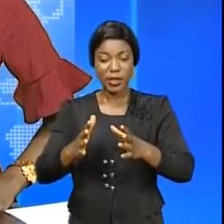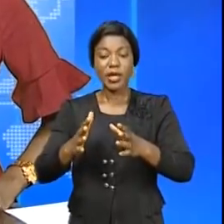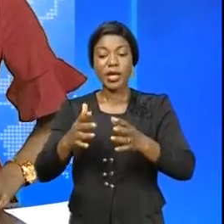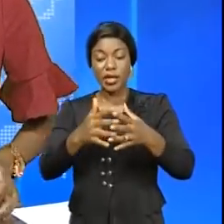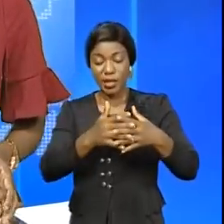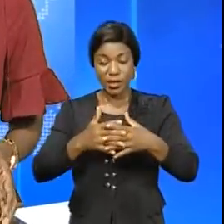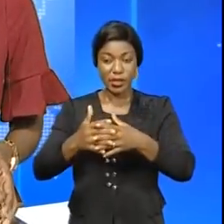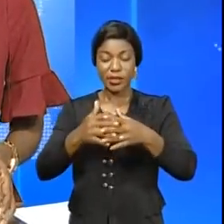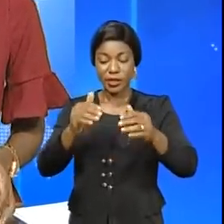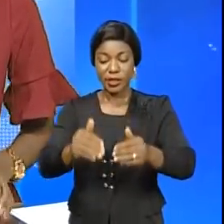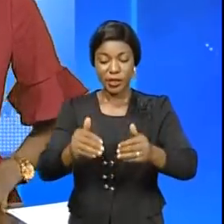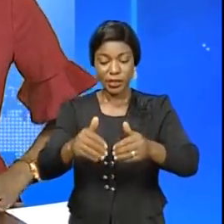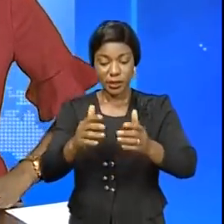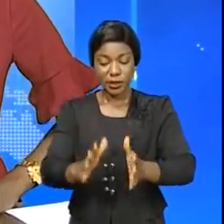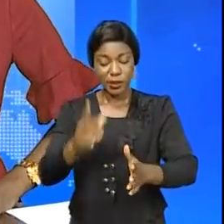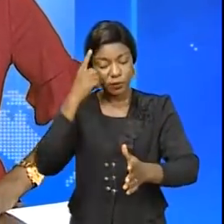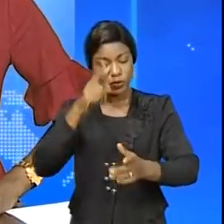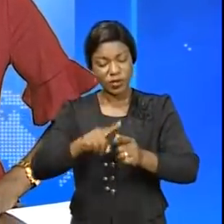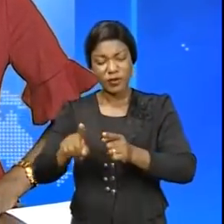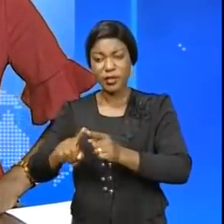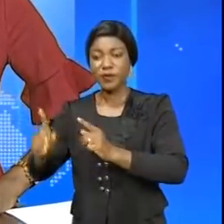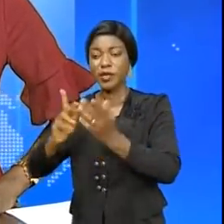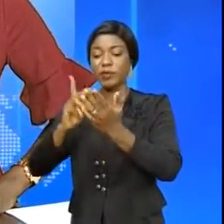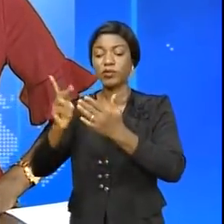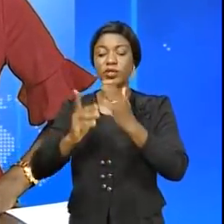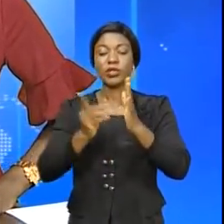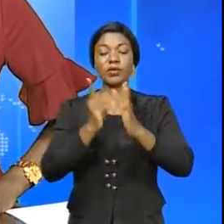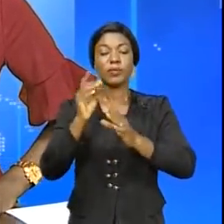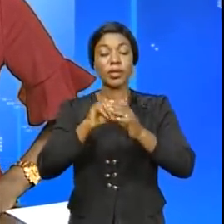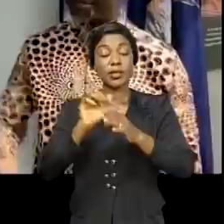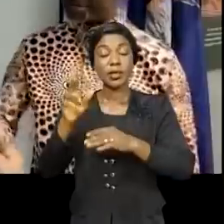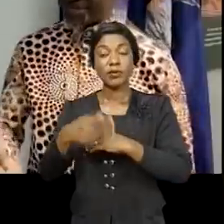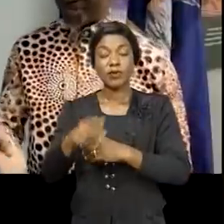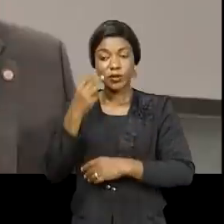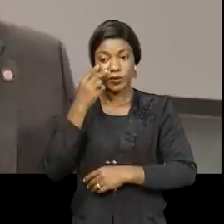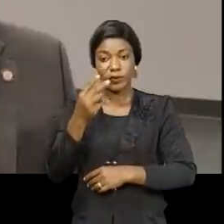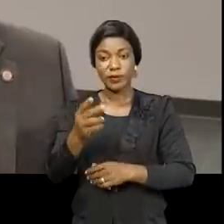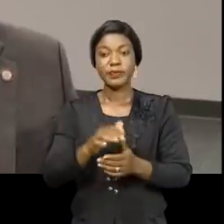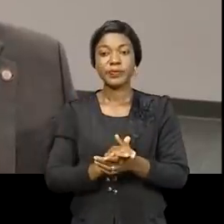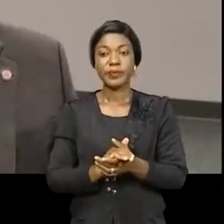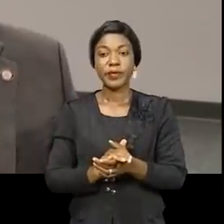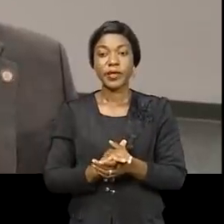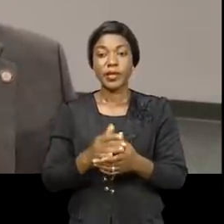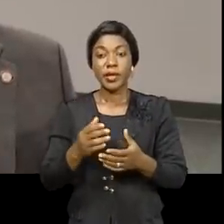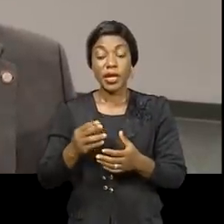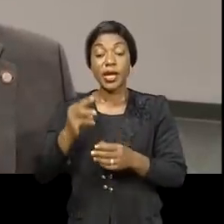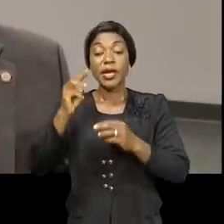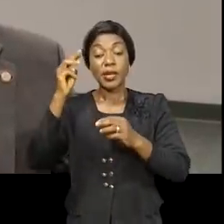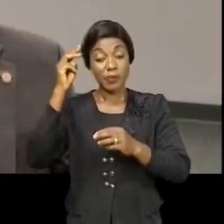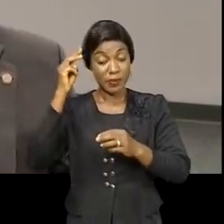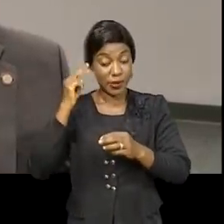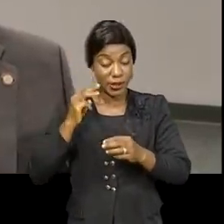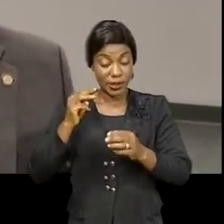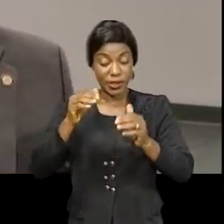York sur différents projets de développement socio-économique de sa province. Le ministre de l'agriculture de l'état de New York a si mal